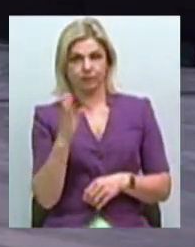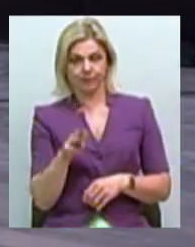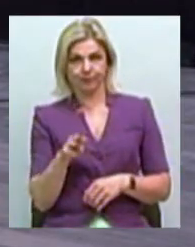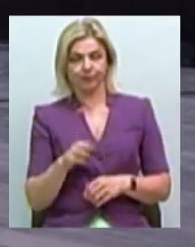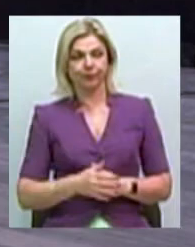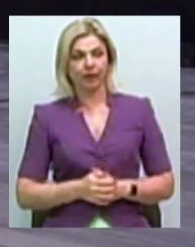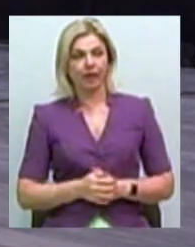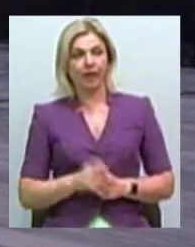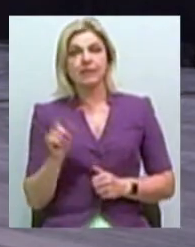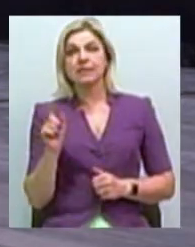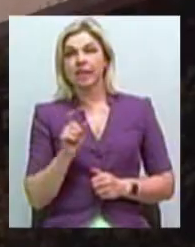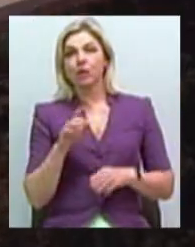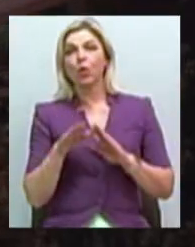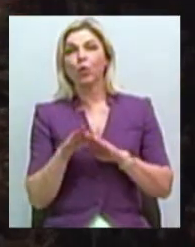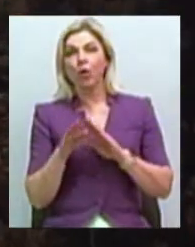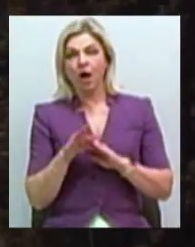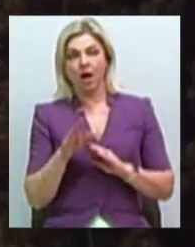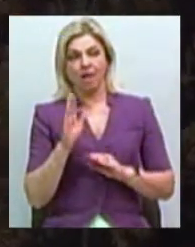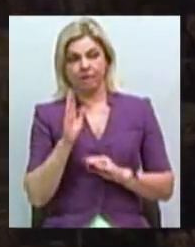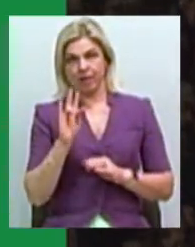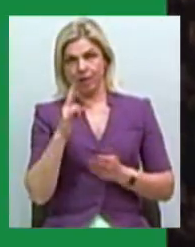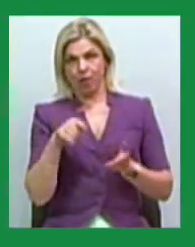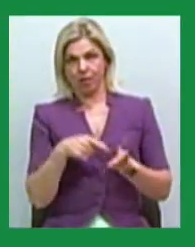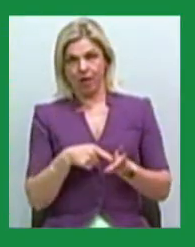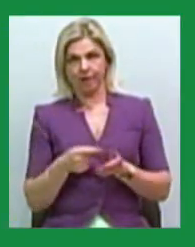Синя рука Міддл Вей вже у Миколаїві.